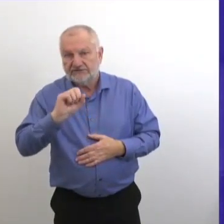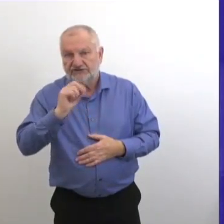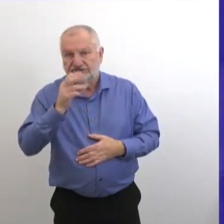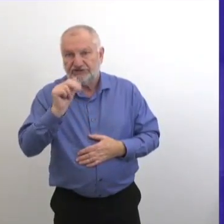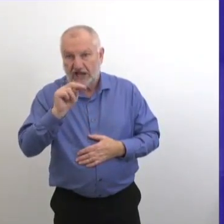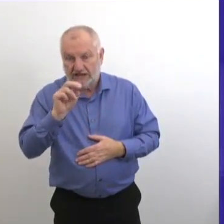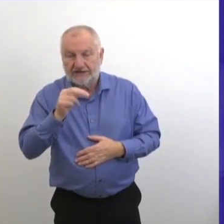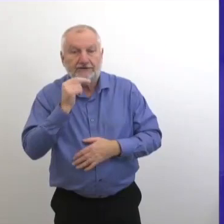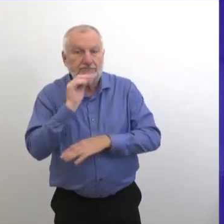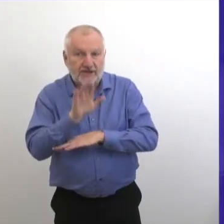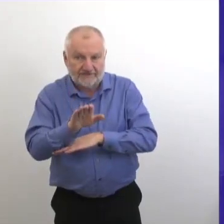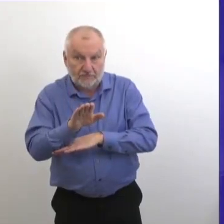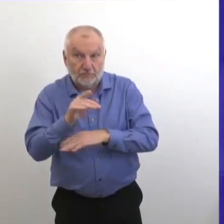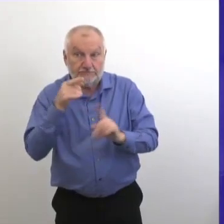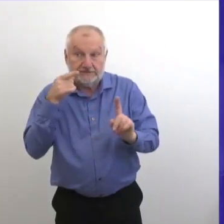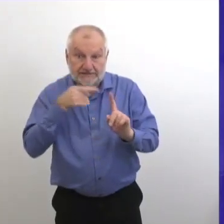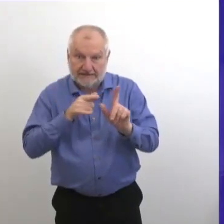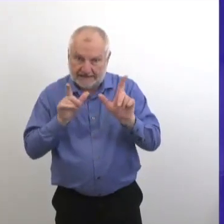Question pour la NET.